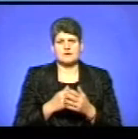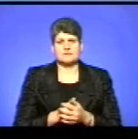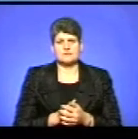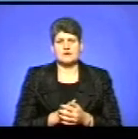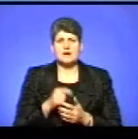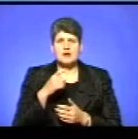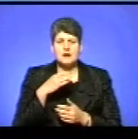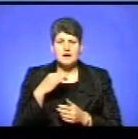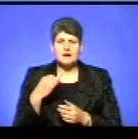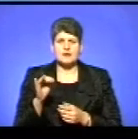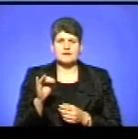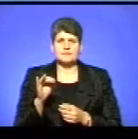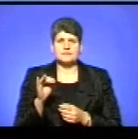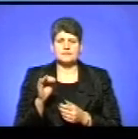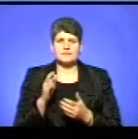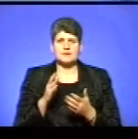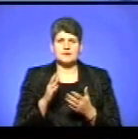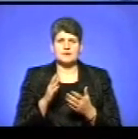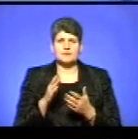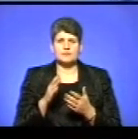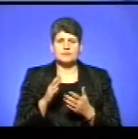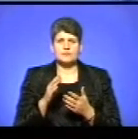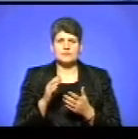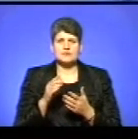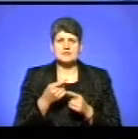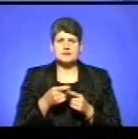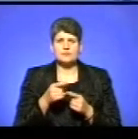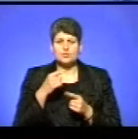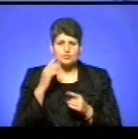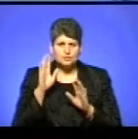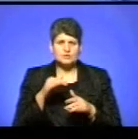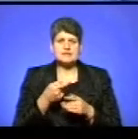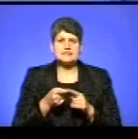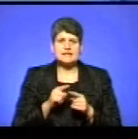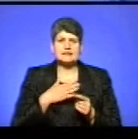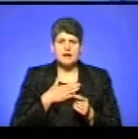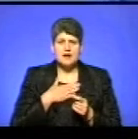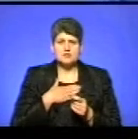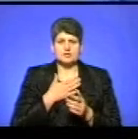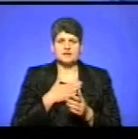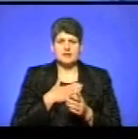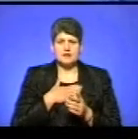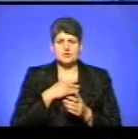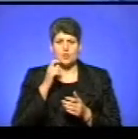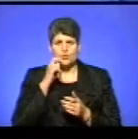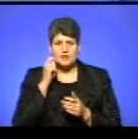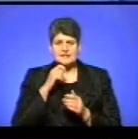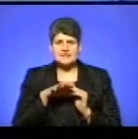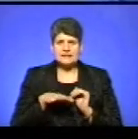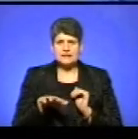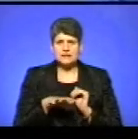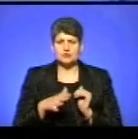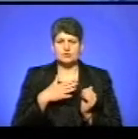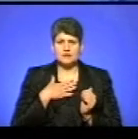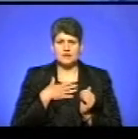Хай правиться по-русській, але це наше є. Наша українська територія,